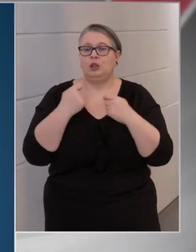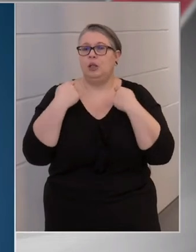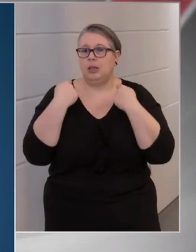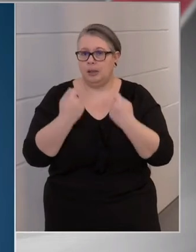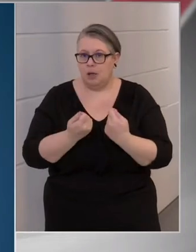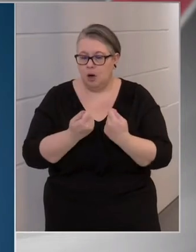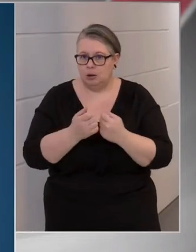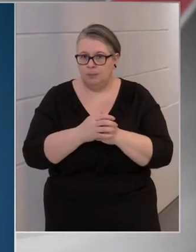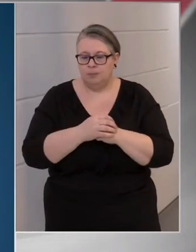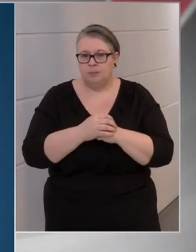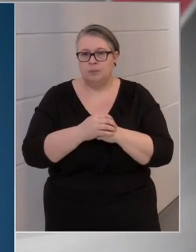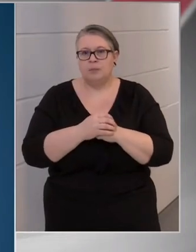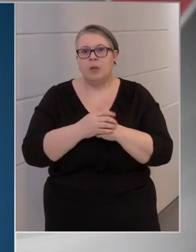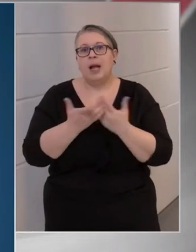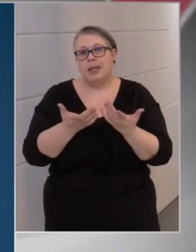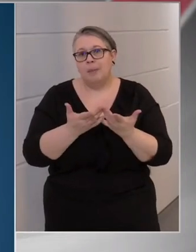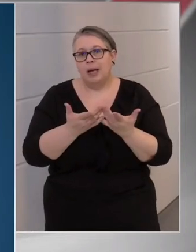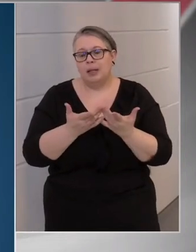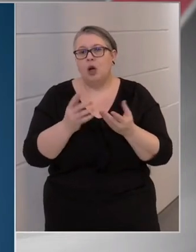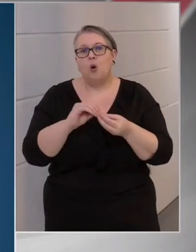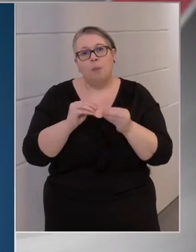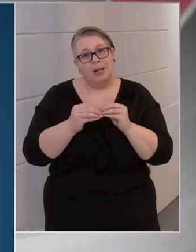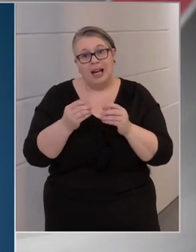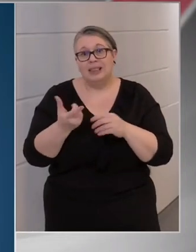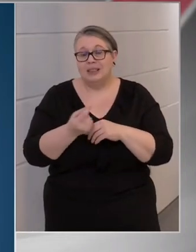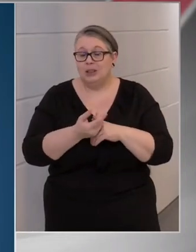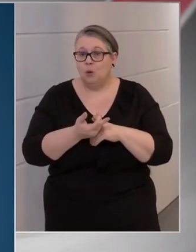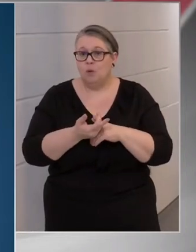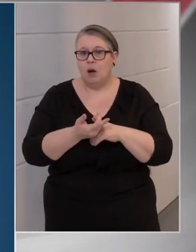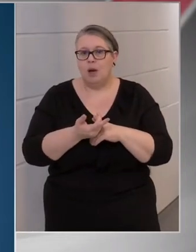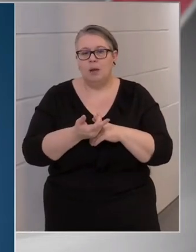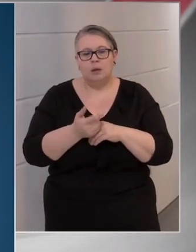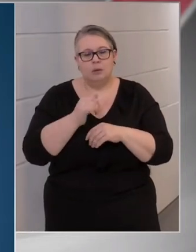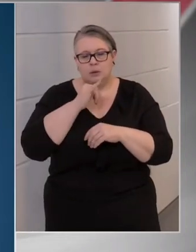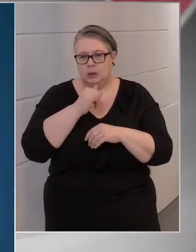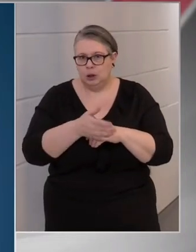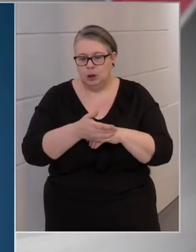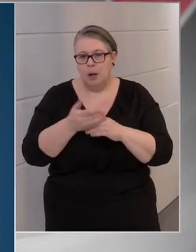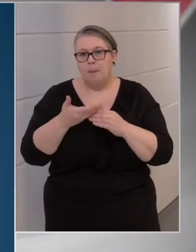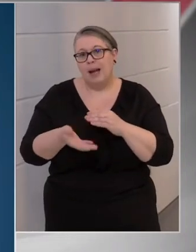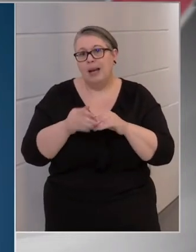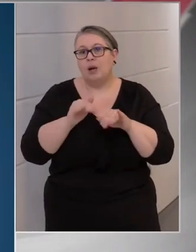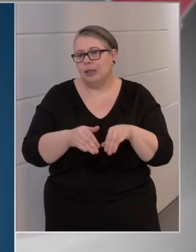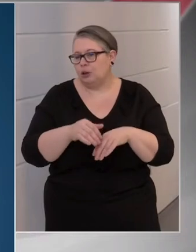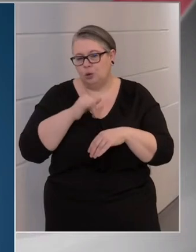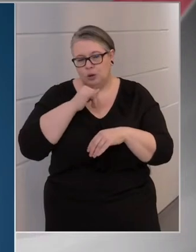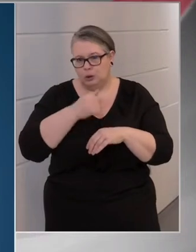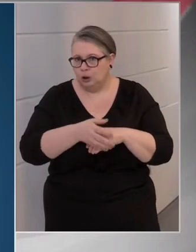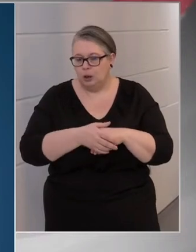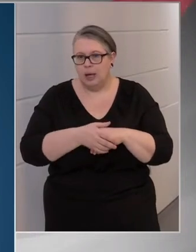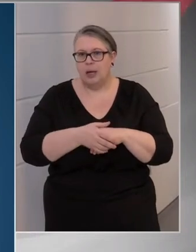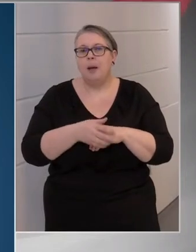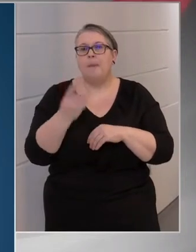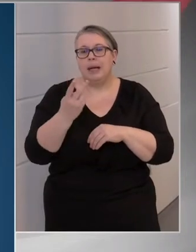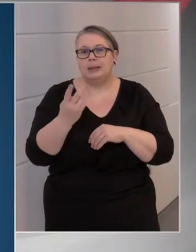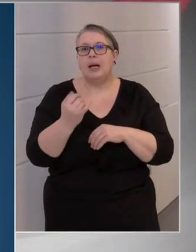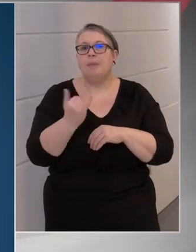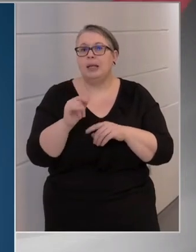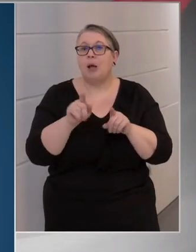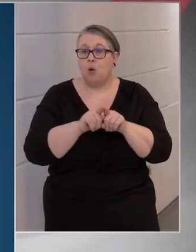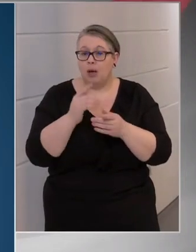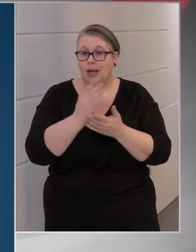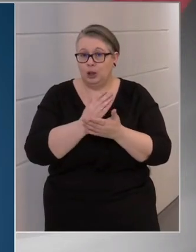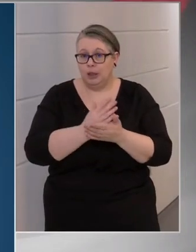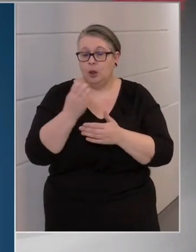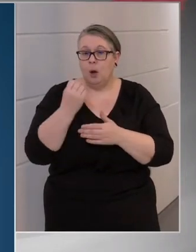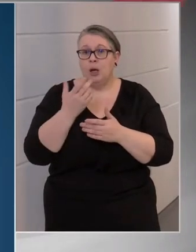nyújt, és egyébként komplikációval nem jár, mellékhatásokkal nem jár. Természetesen minden egyes olyan esetet,